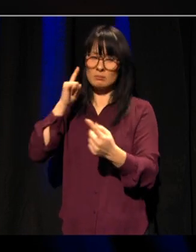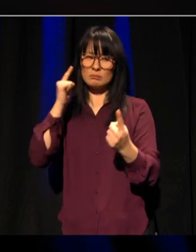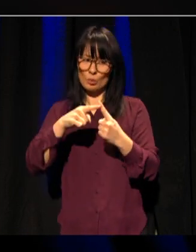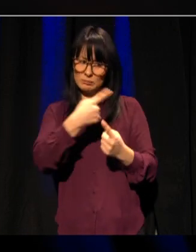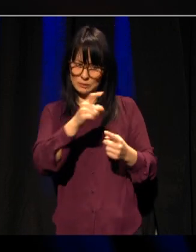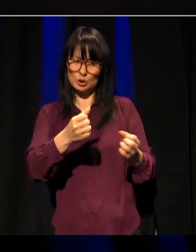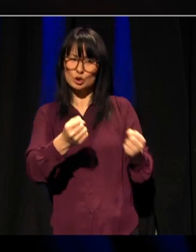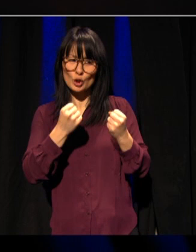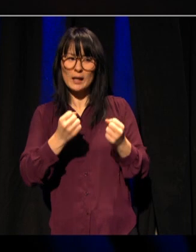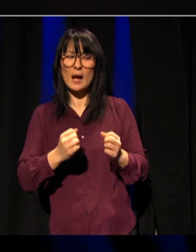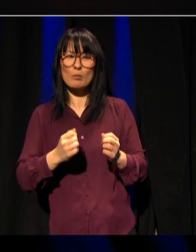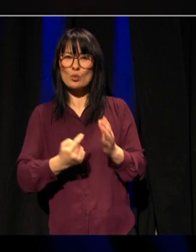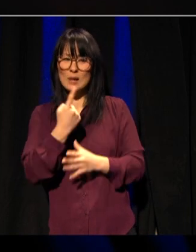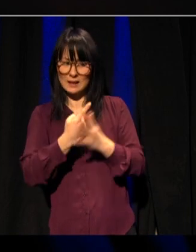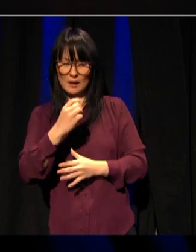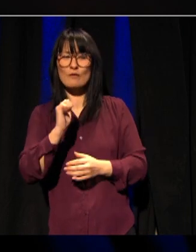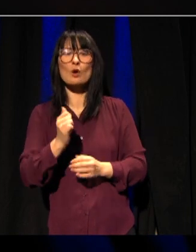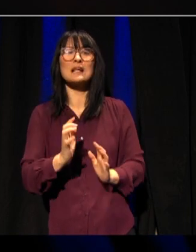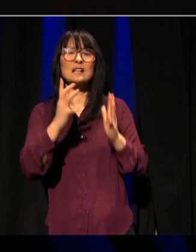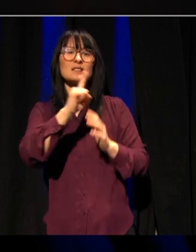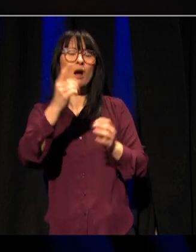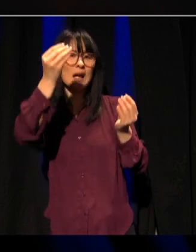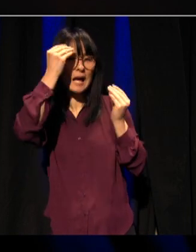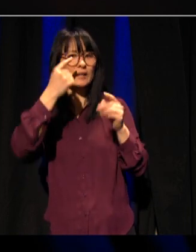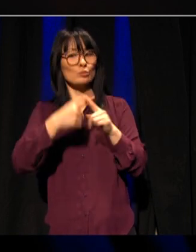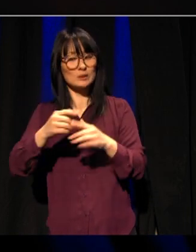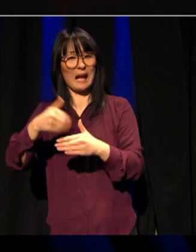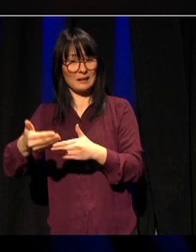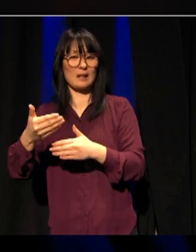mulighetene for livslang læring og etter og videreutdanning.